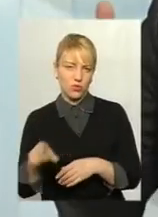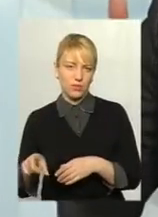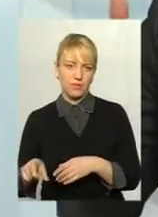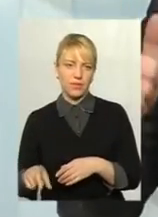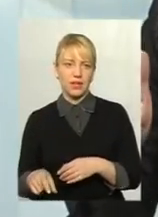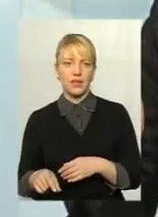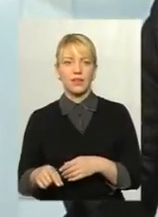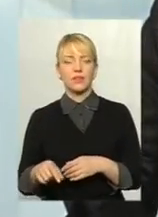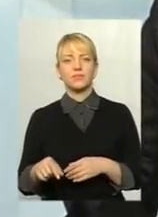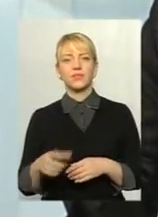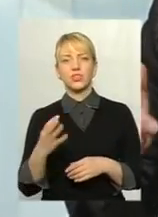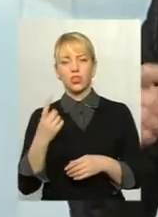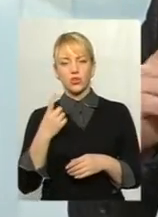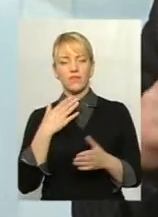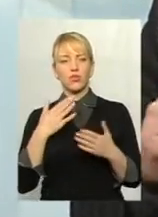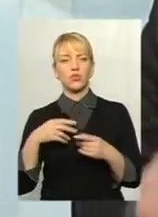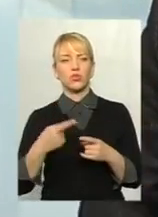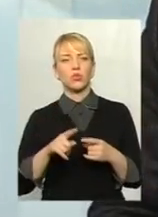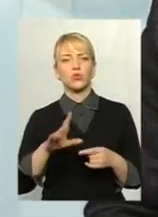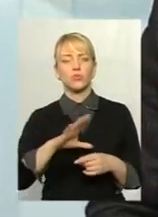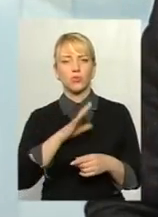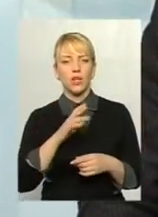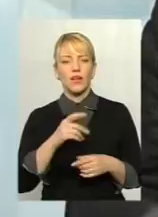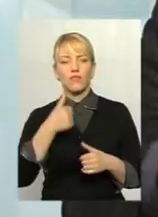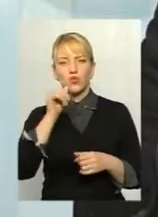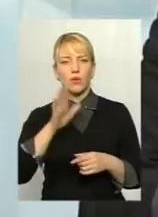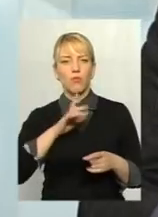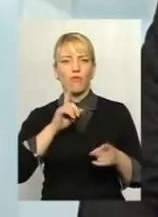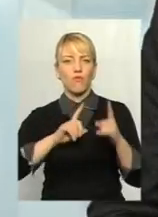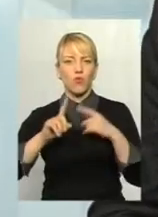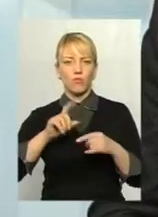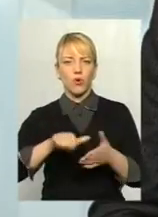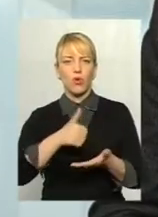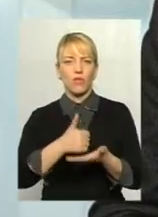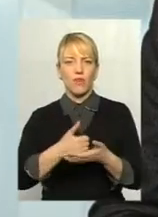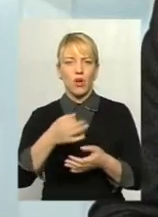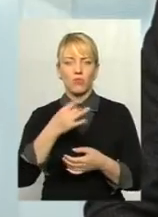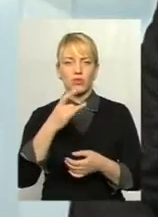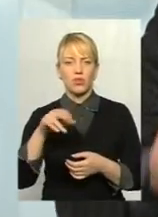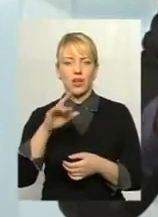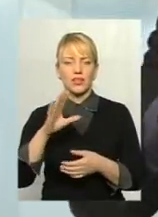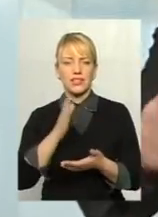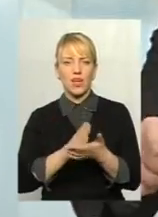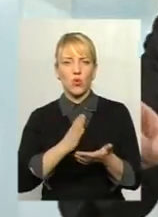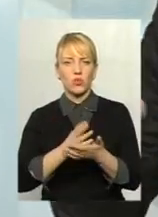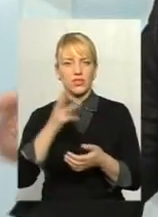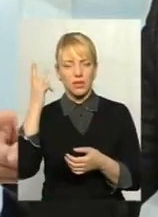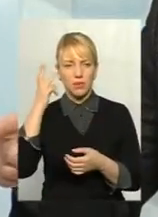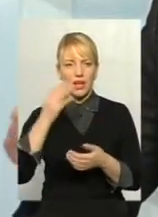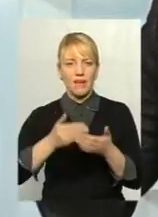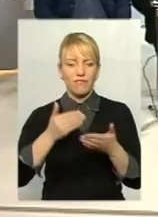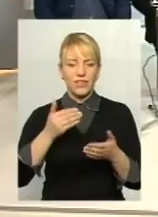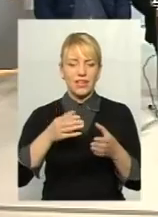до цього, що відбувалося. Вчора відбувається форум. Голова обласної ради знаходиться в Хмельницьку. Від кабінету до